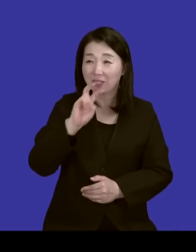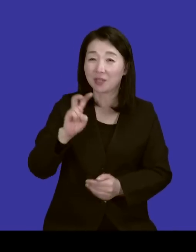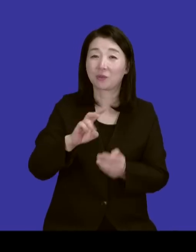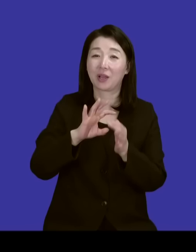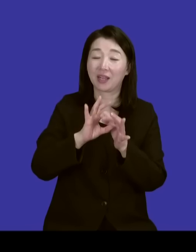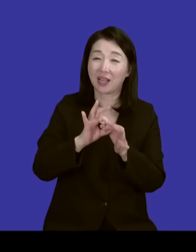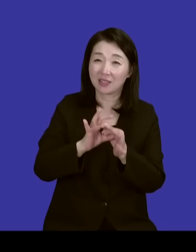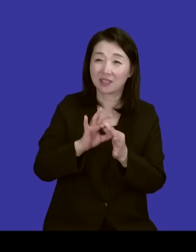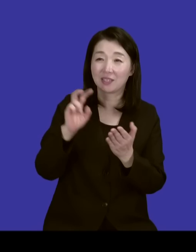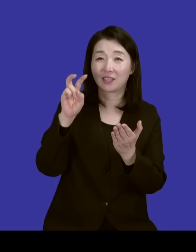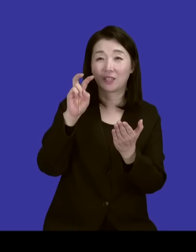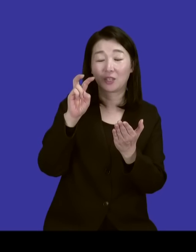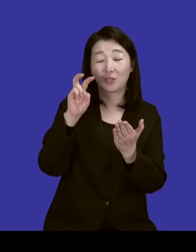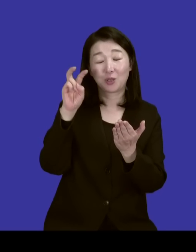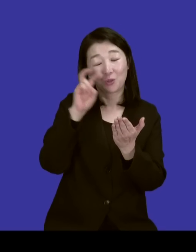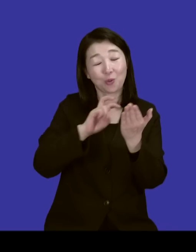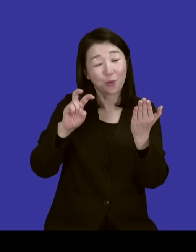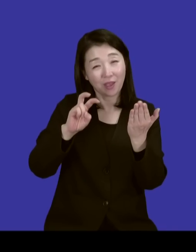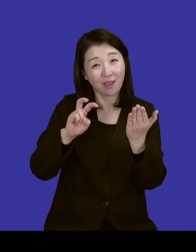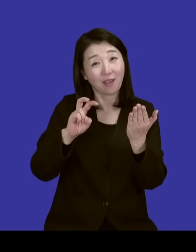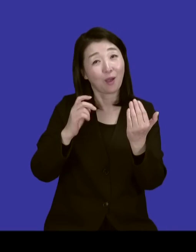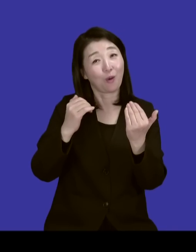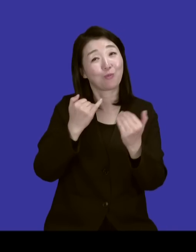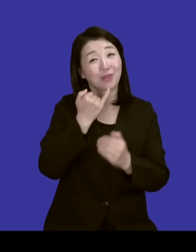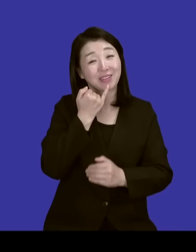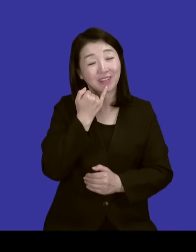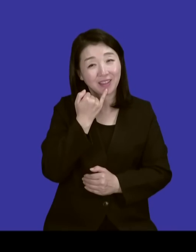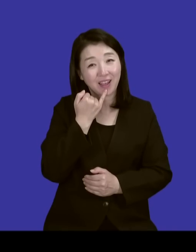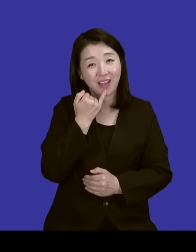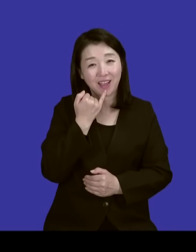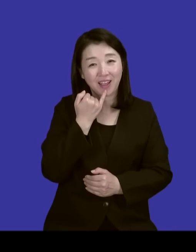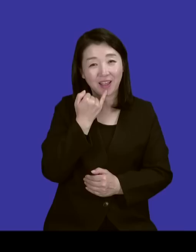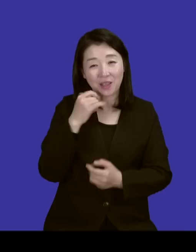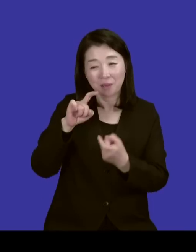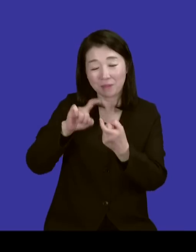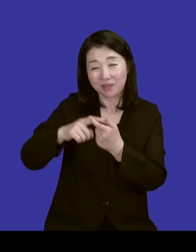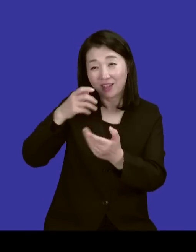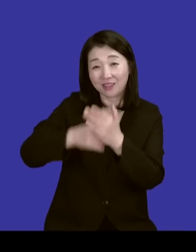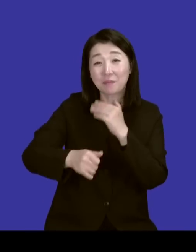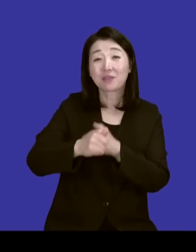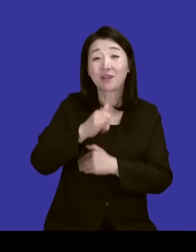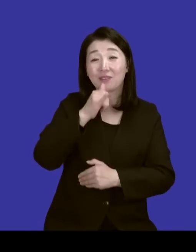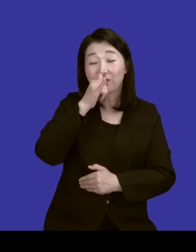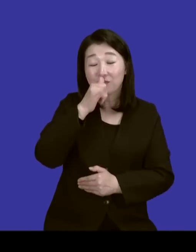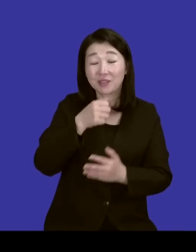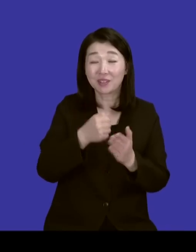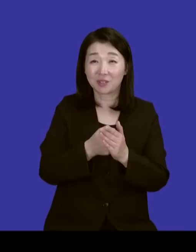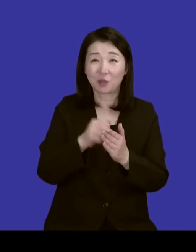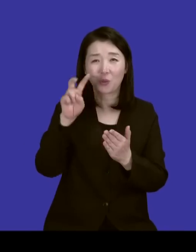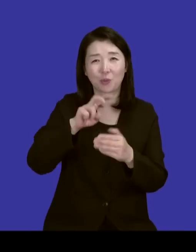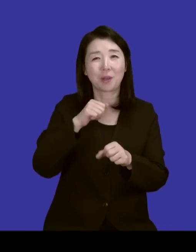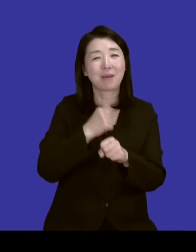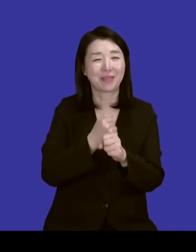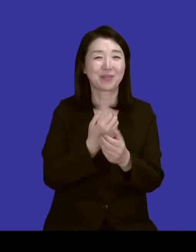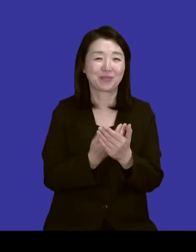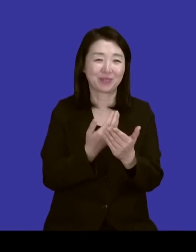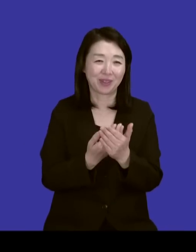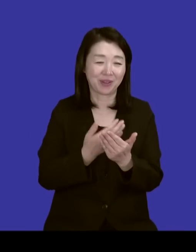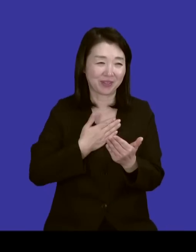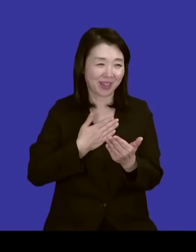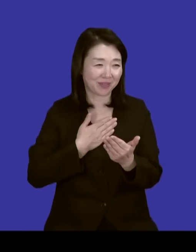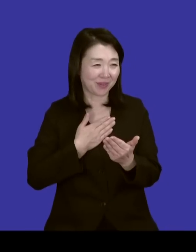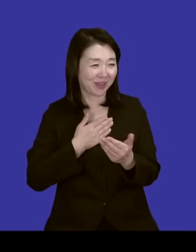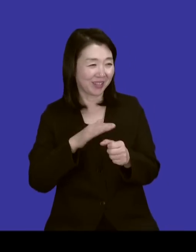그런 가요도 좋고 정말 팬들과 남겨진다는 의미에서 그런 음악을 하나 만들어 주시면 참 저도 팬의 한